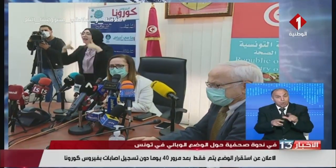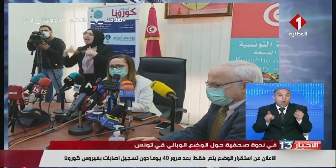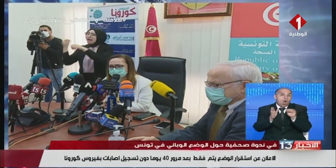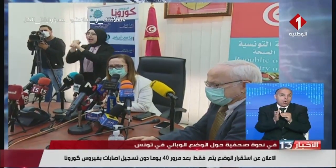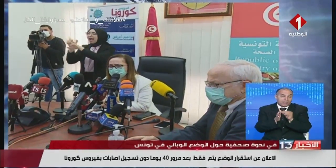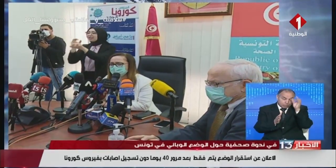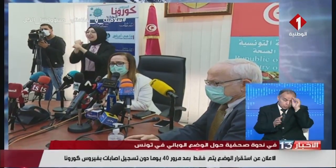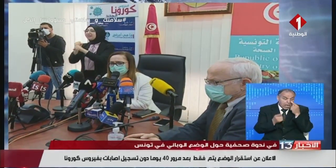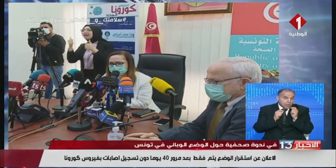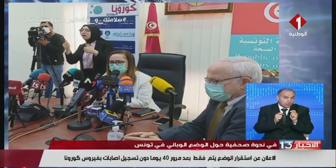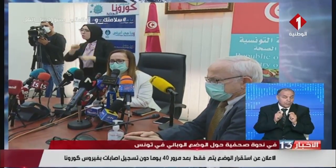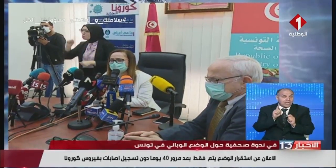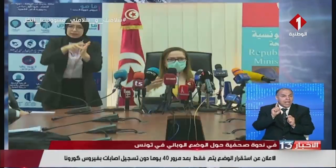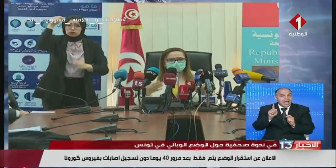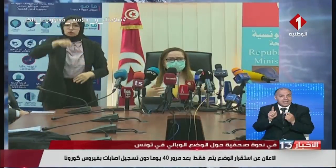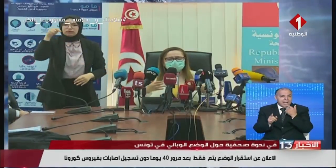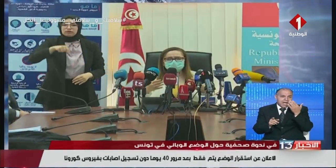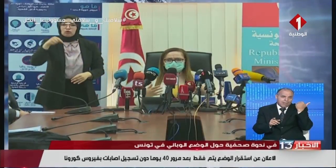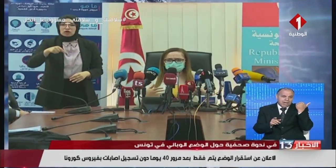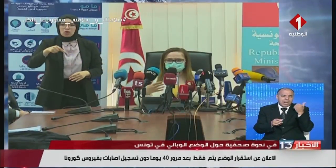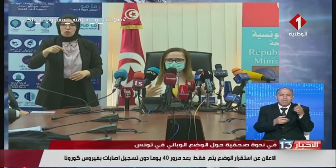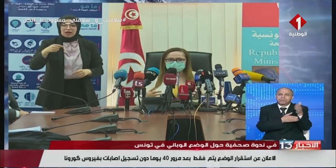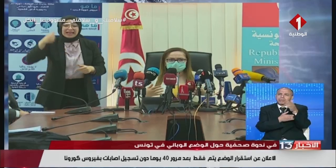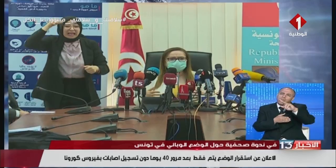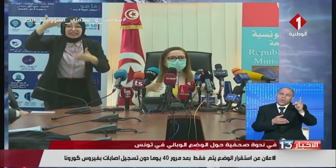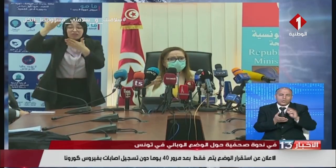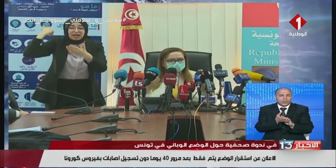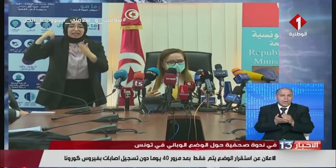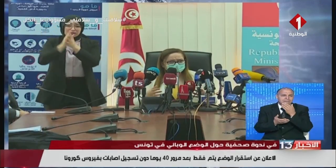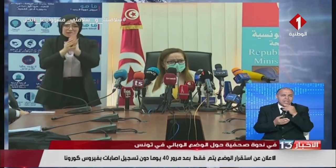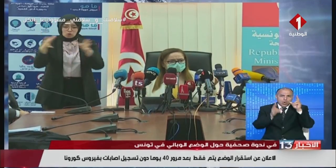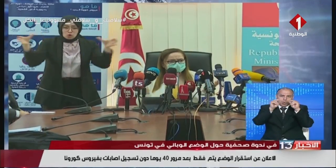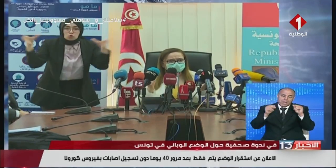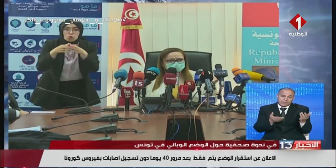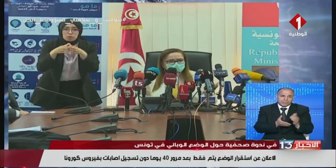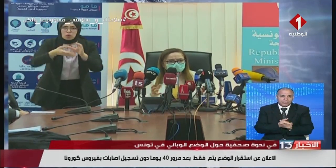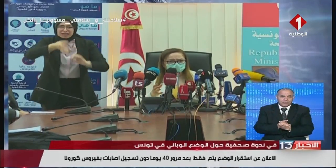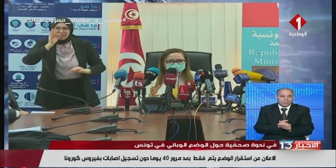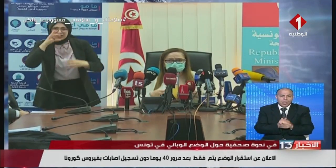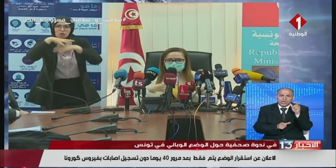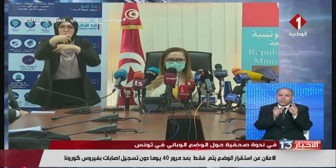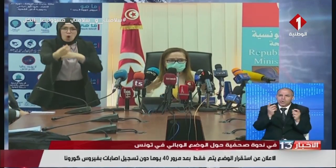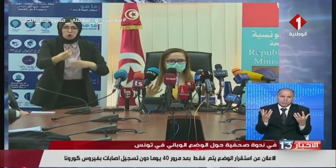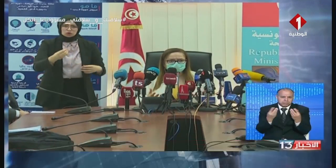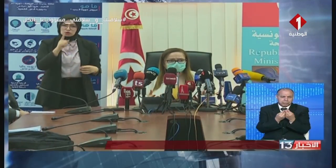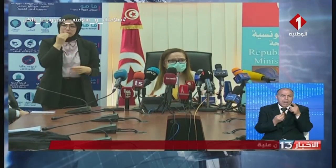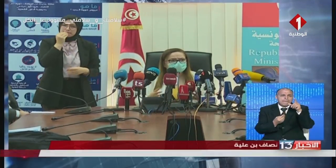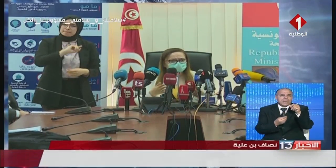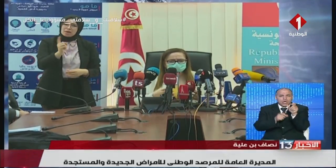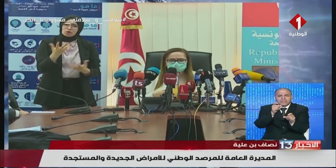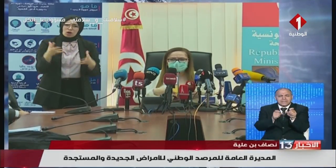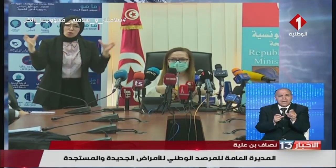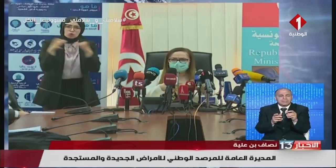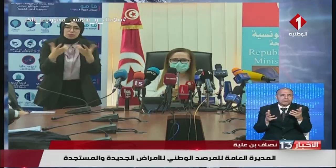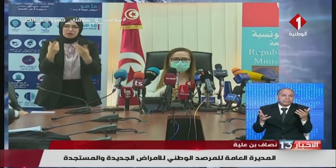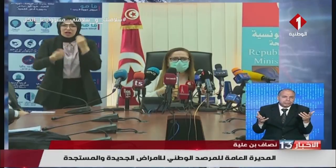كورونا في تونس على غرار ما حصل في بلدان أخرى مثل لبنان معتها تجمعات اللي فيها برشة أشخاص